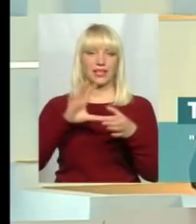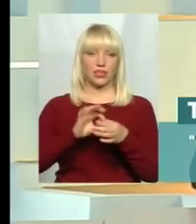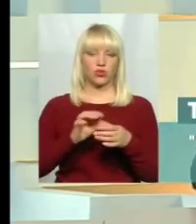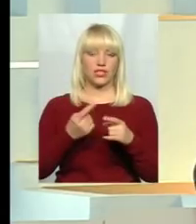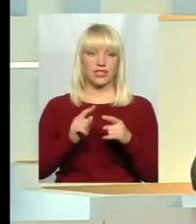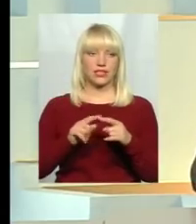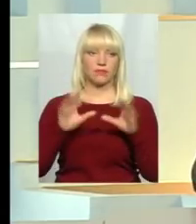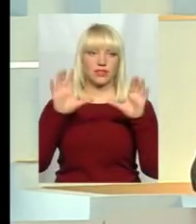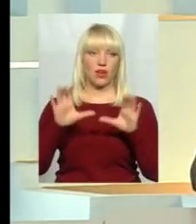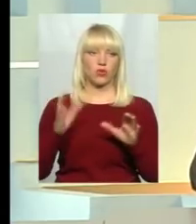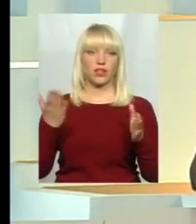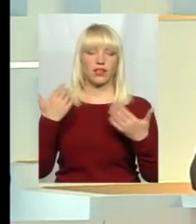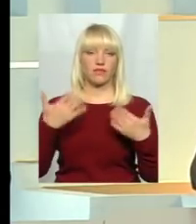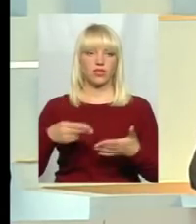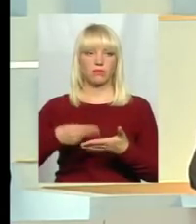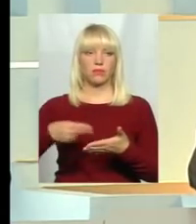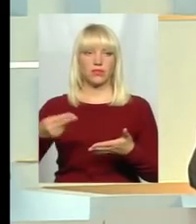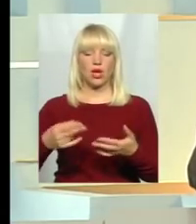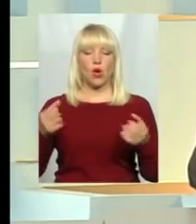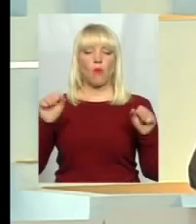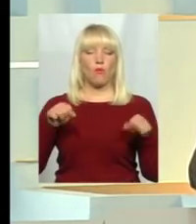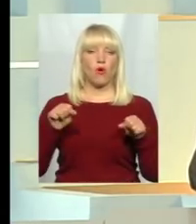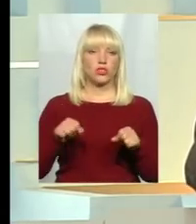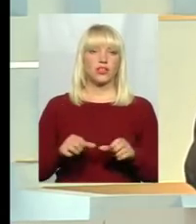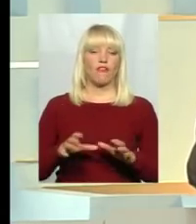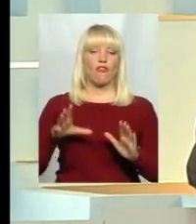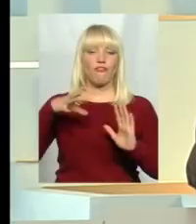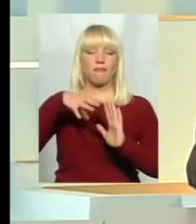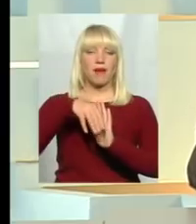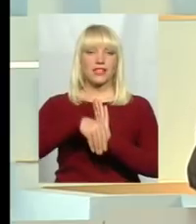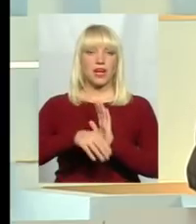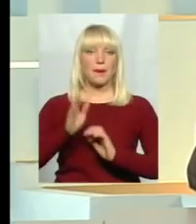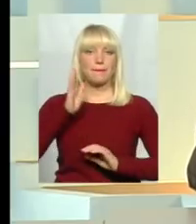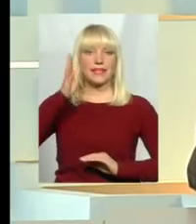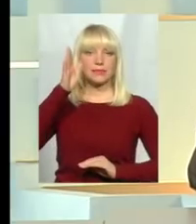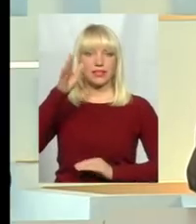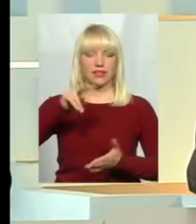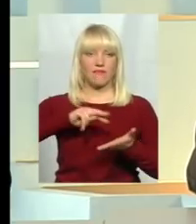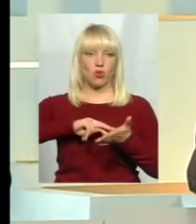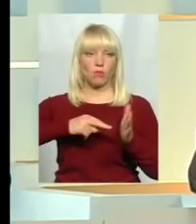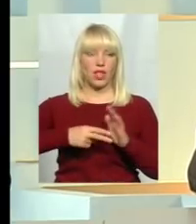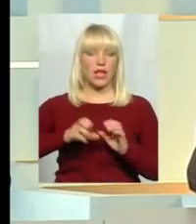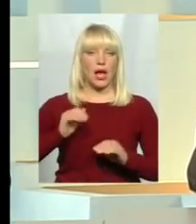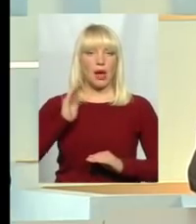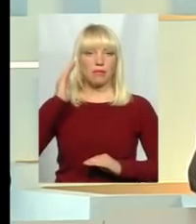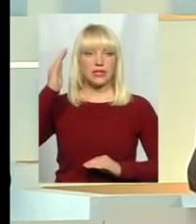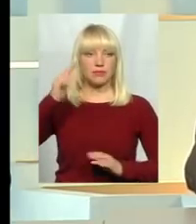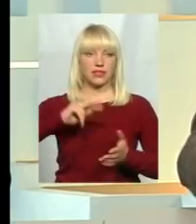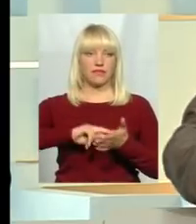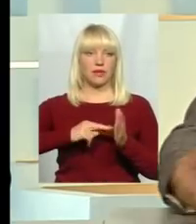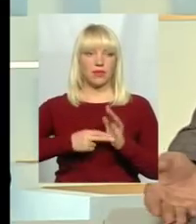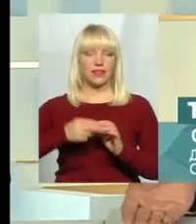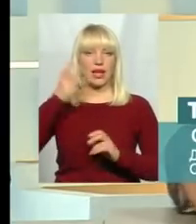анонсували, підписаний, можливо, в межах перспективного плану. А перспективний план Хмельницької області, як не дивно,